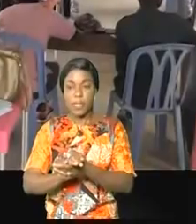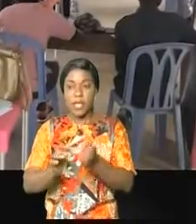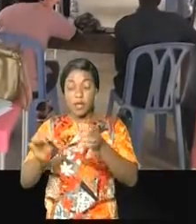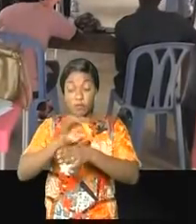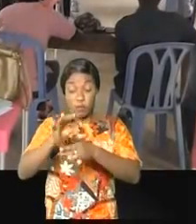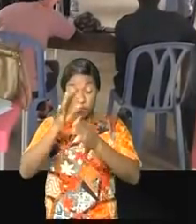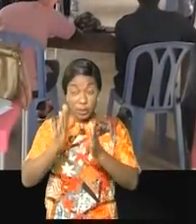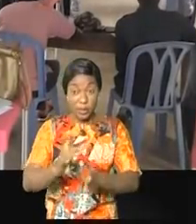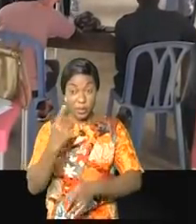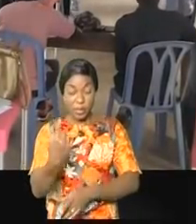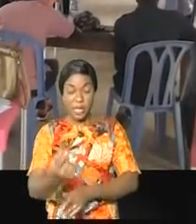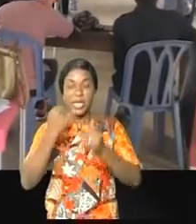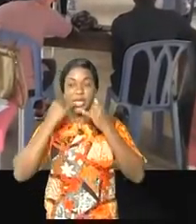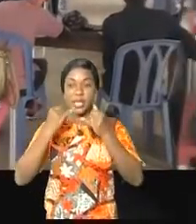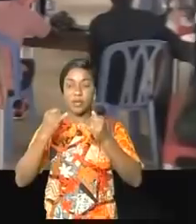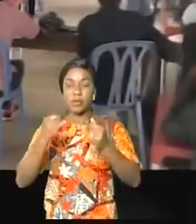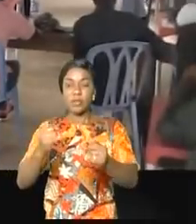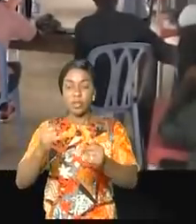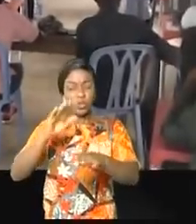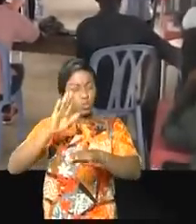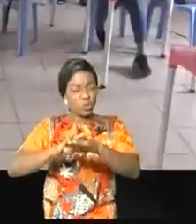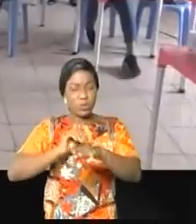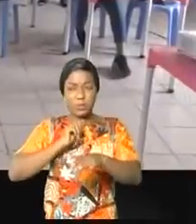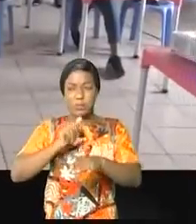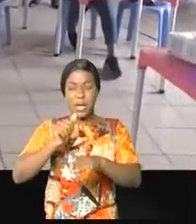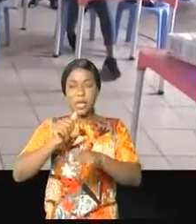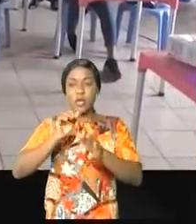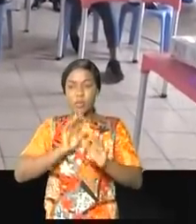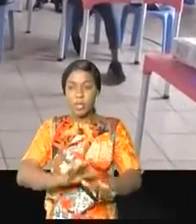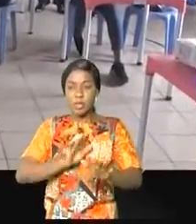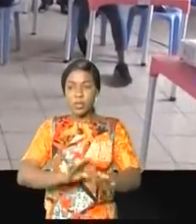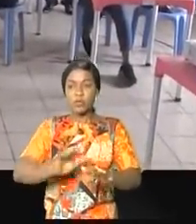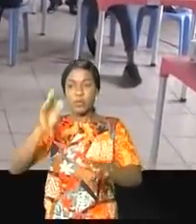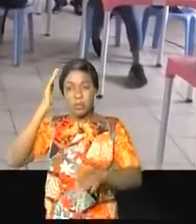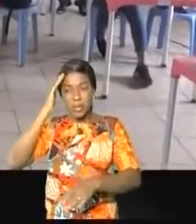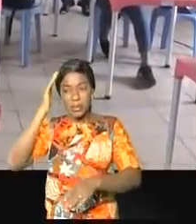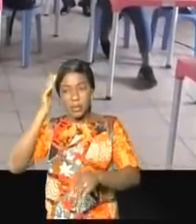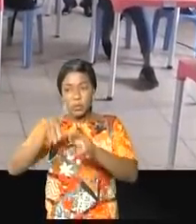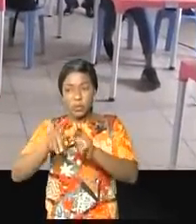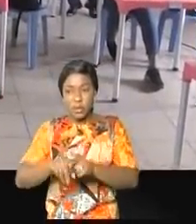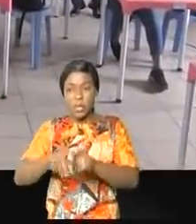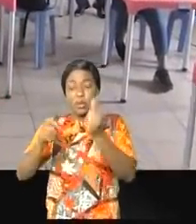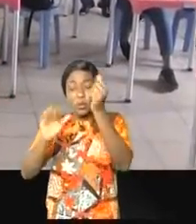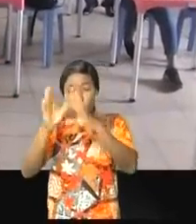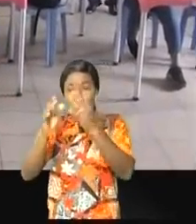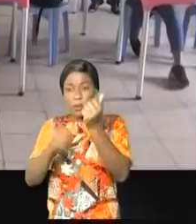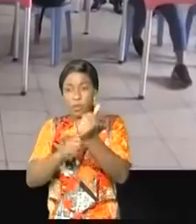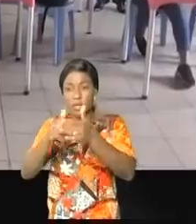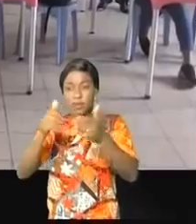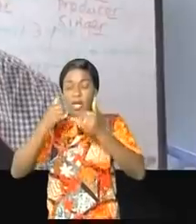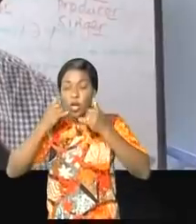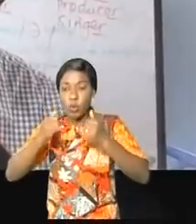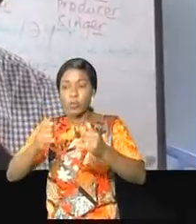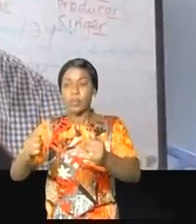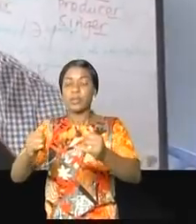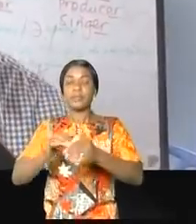formateurs, l'information n'attend pas en situation de crise. Il faut plutôt penser à l'intérêt humain avant de communiquer.